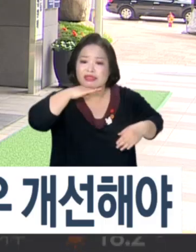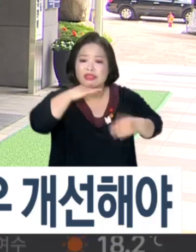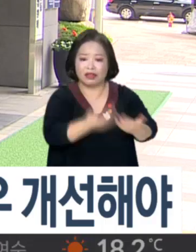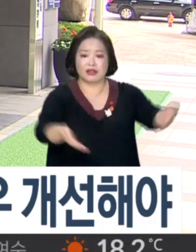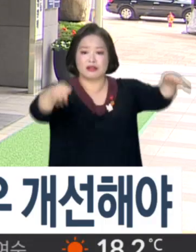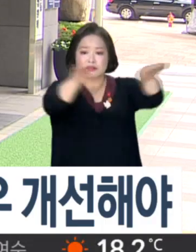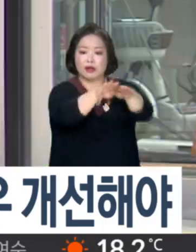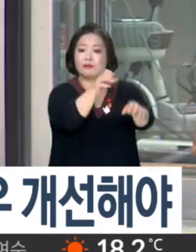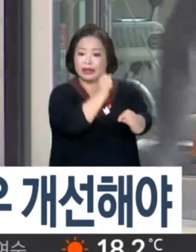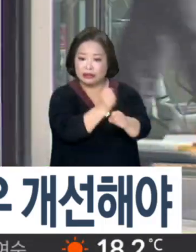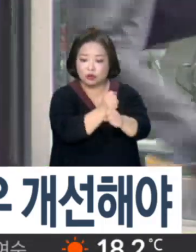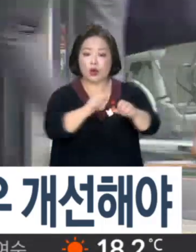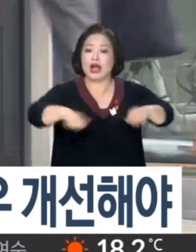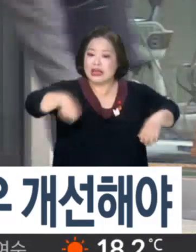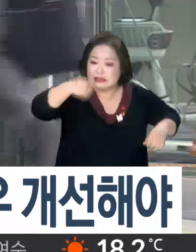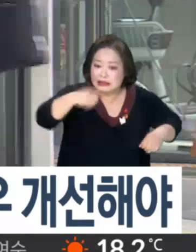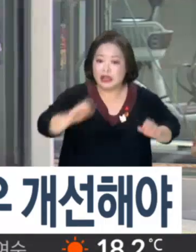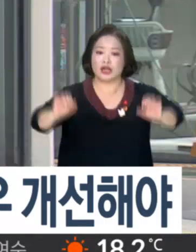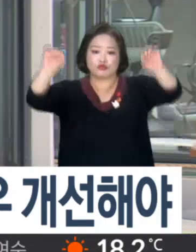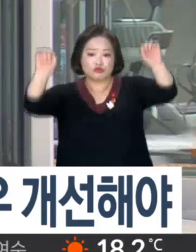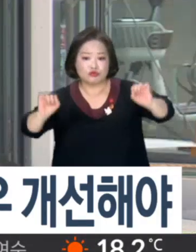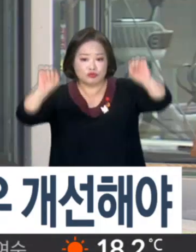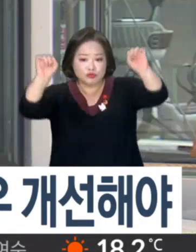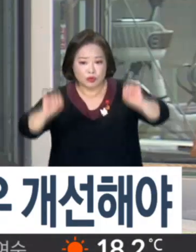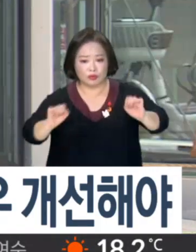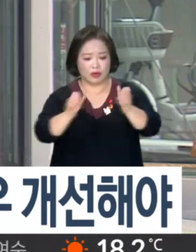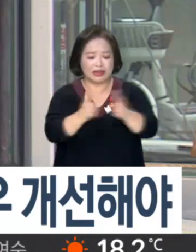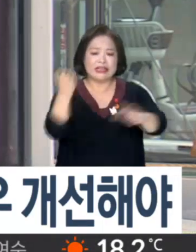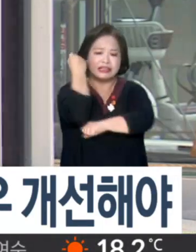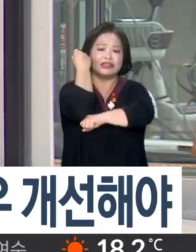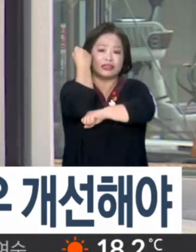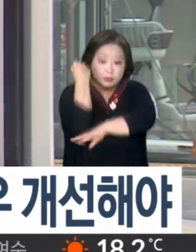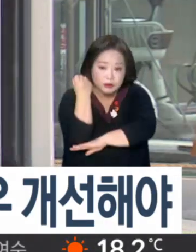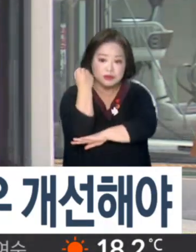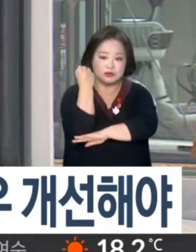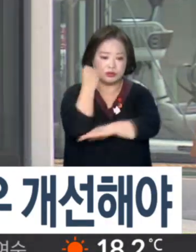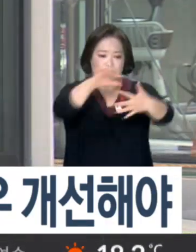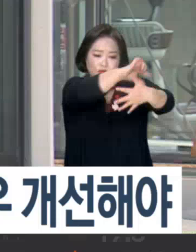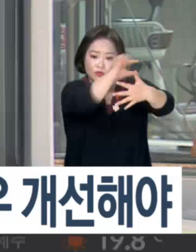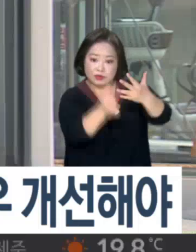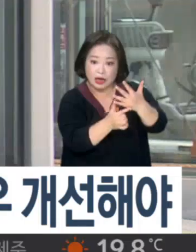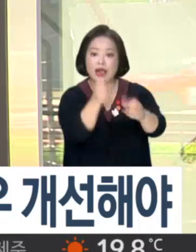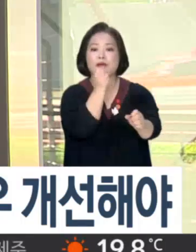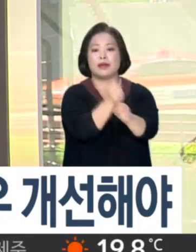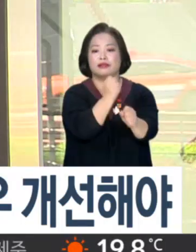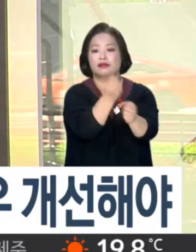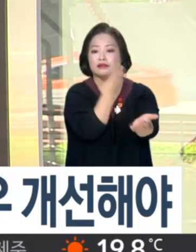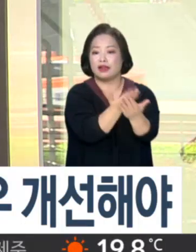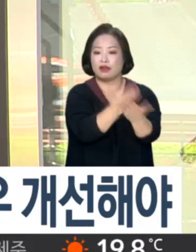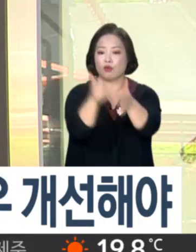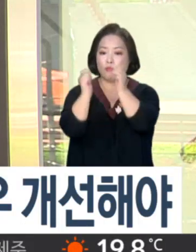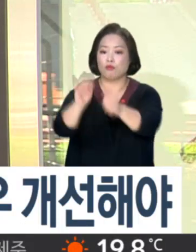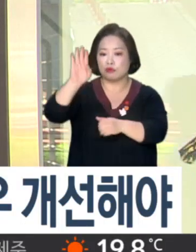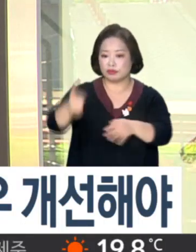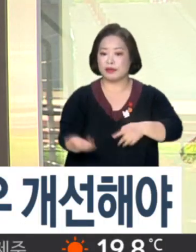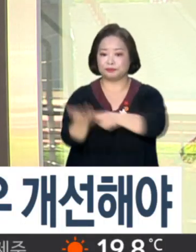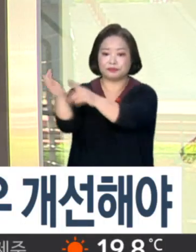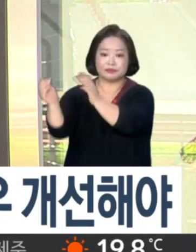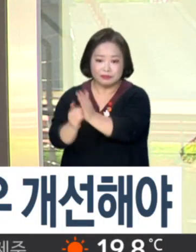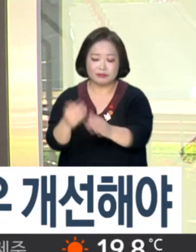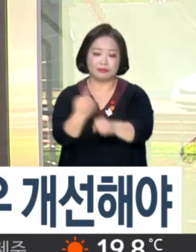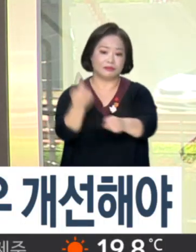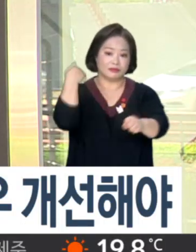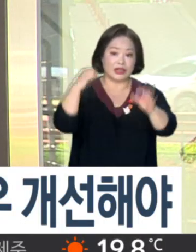설치하고 식당과 운동 등 처우 보장이 포함된 운영 규정을 마련할 것을 주문했습니다. 지난해